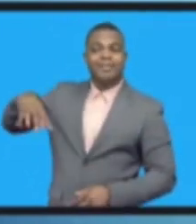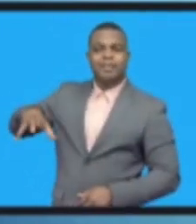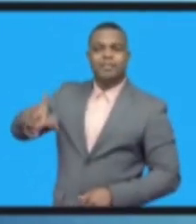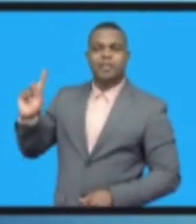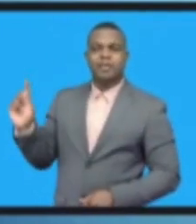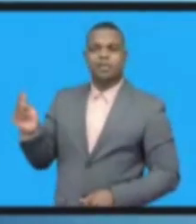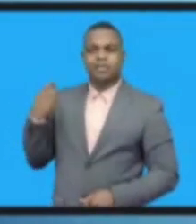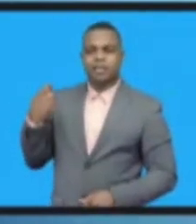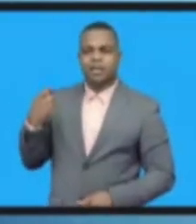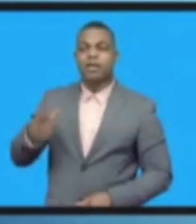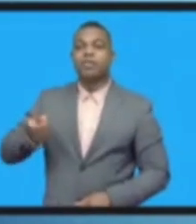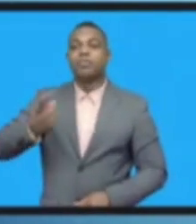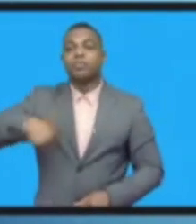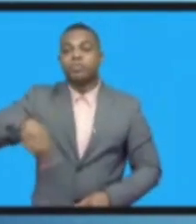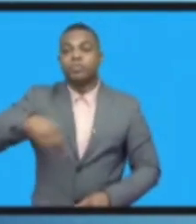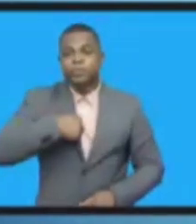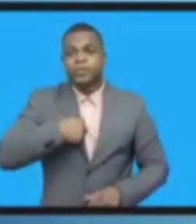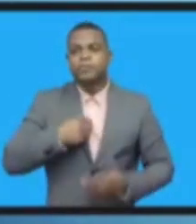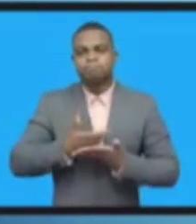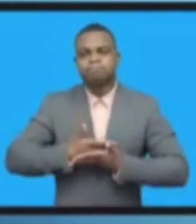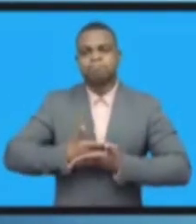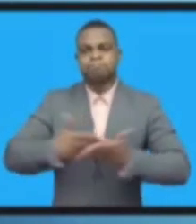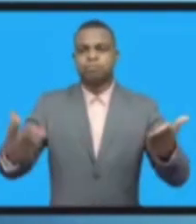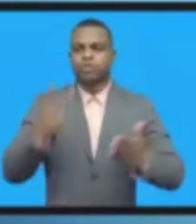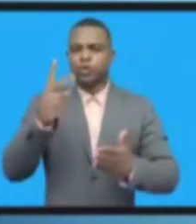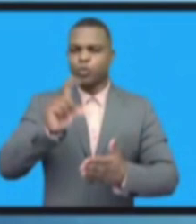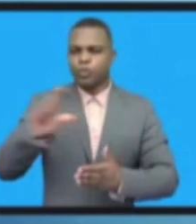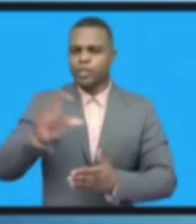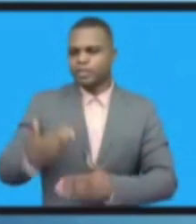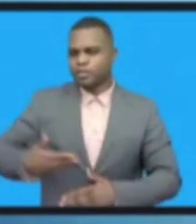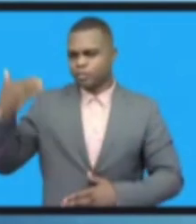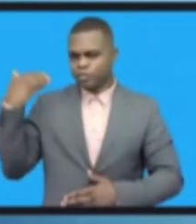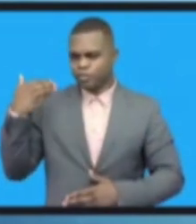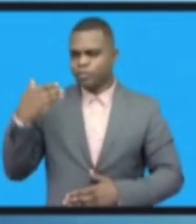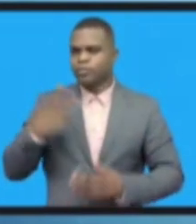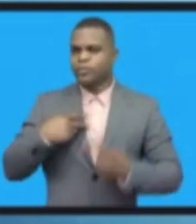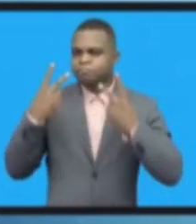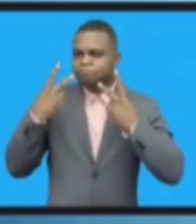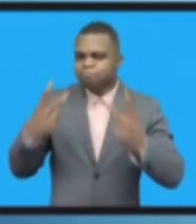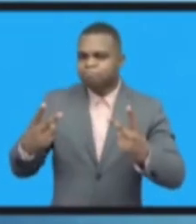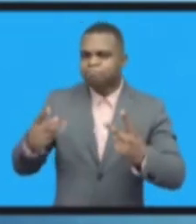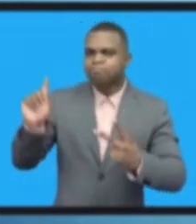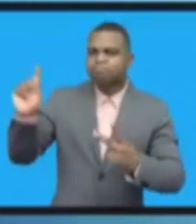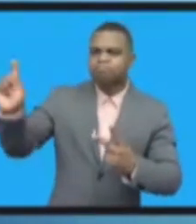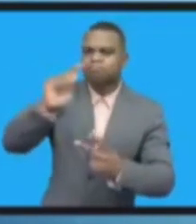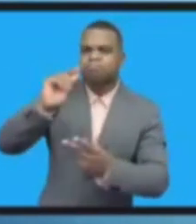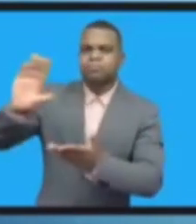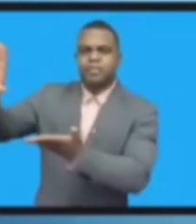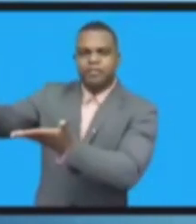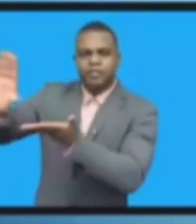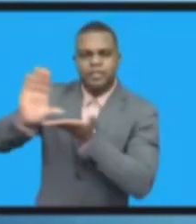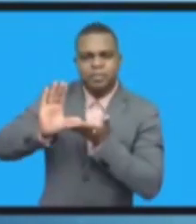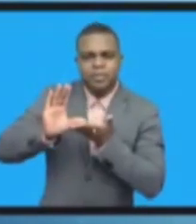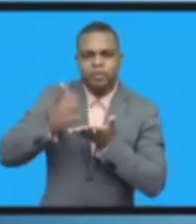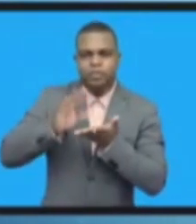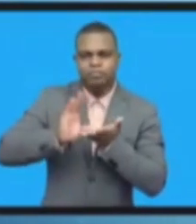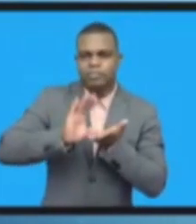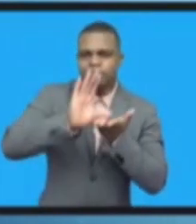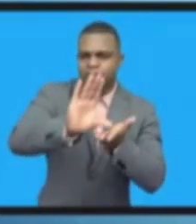две недели назад официально. И мы сказали, что это очень важные инвестиции. И это